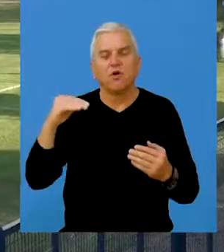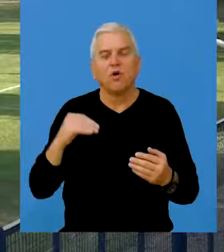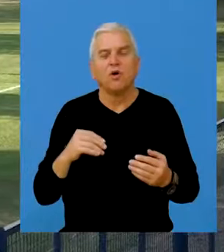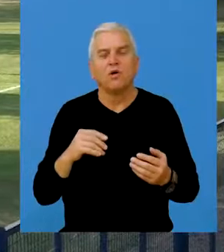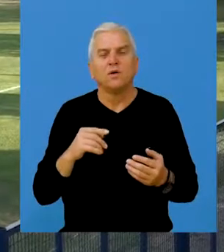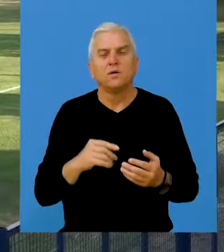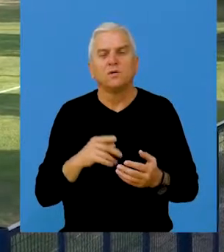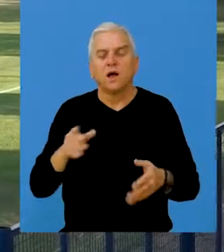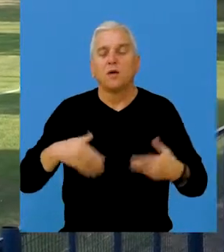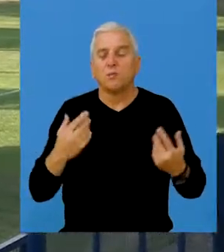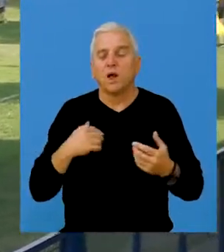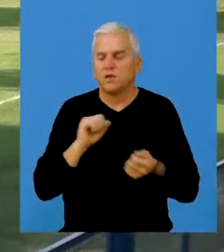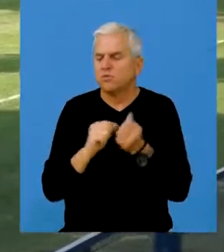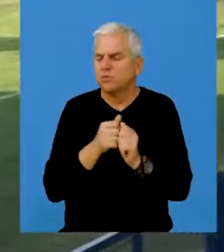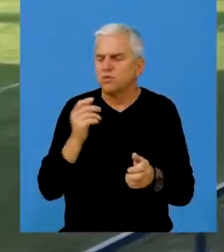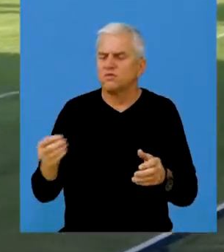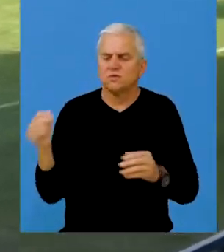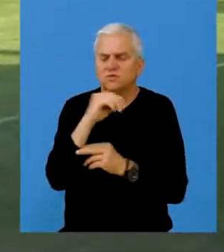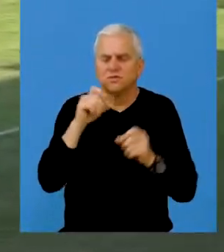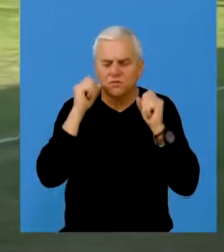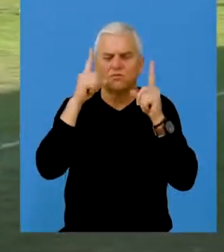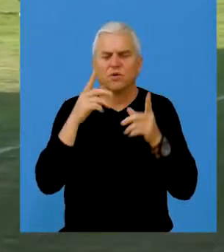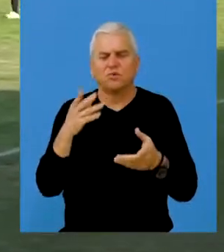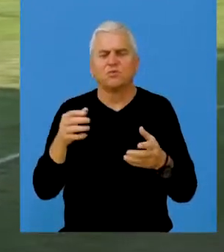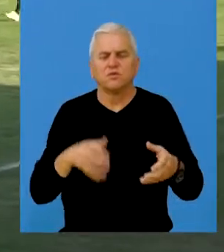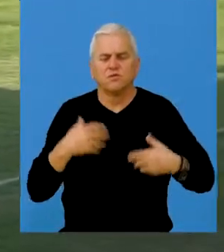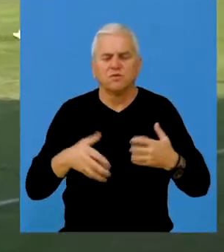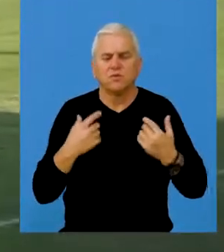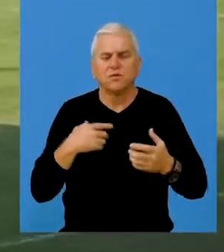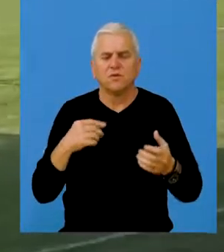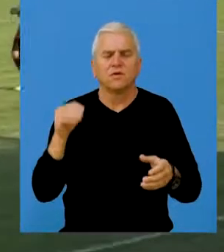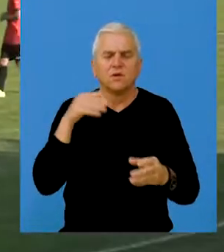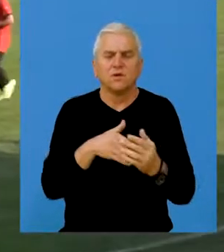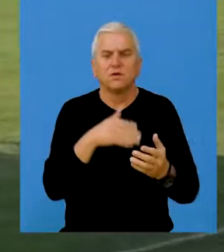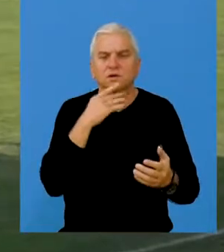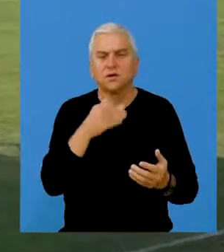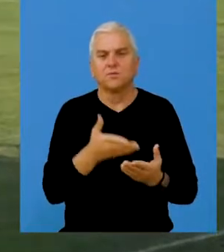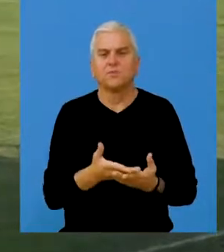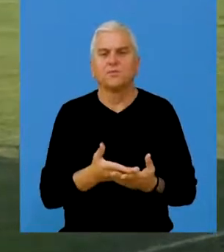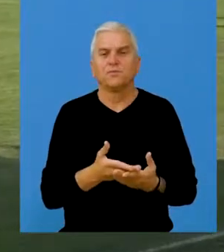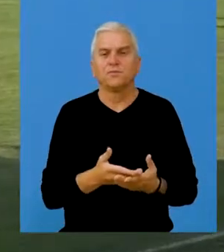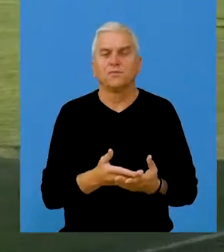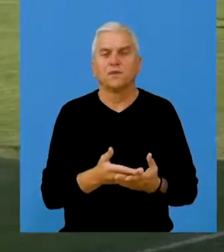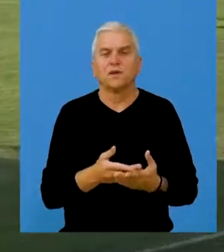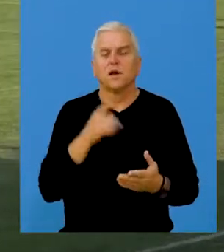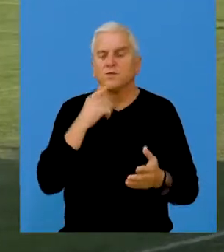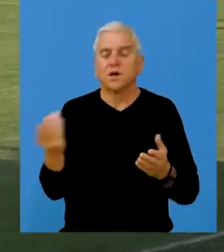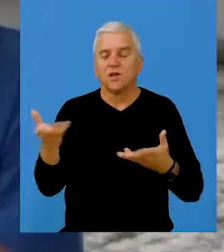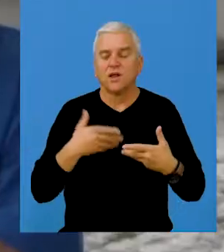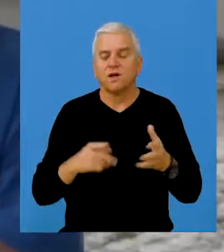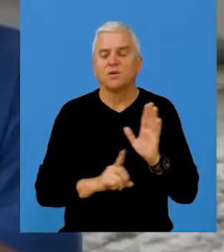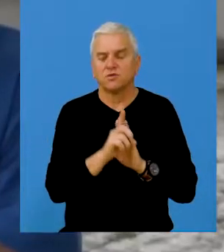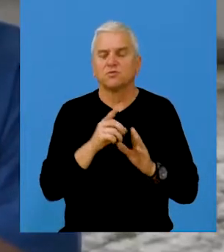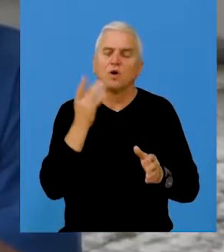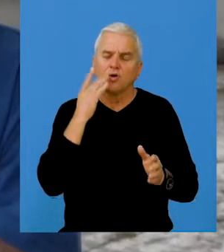viši nivo, da se ti mladi momci naši malo više, žargonski rekli napale i došao je